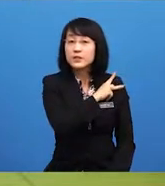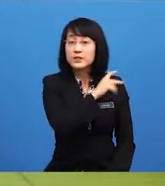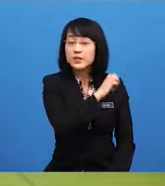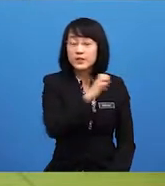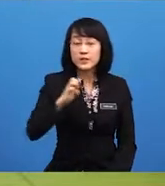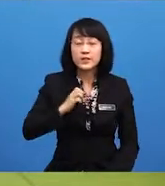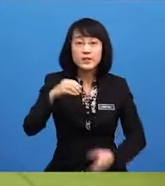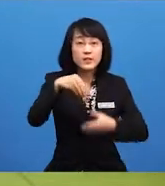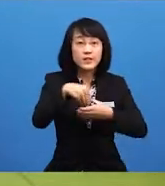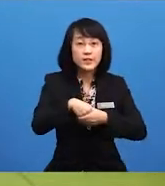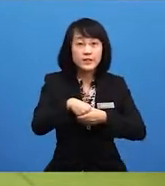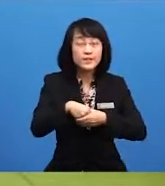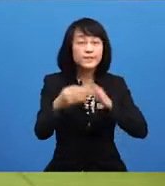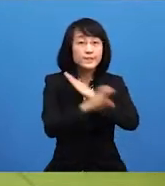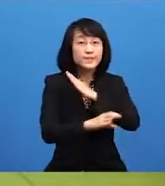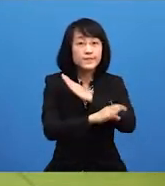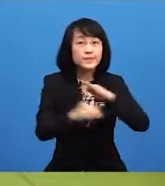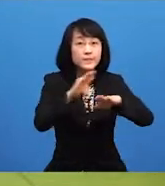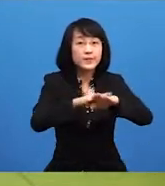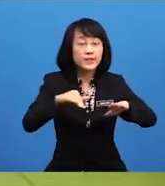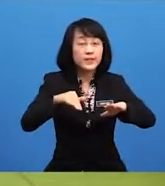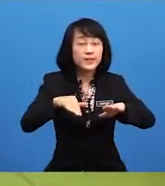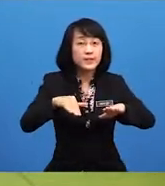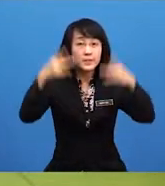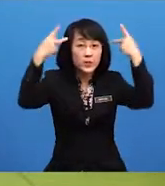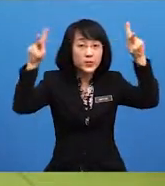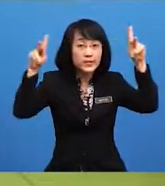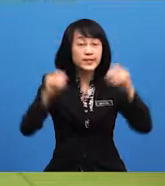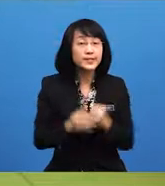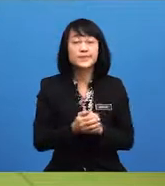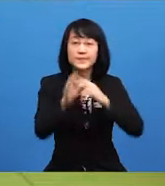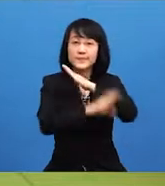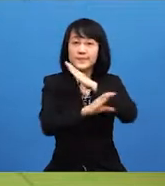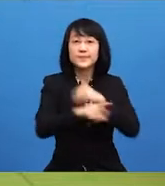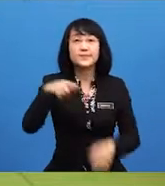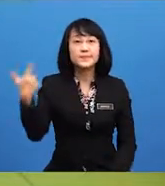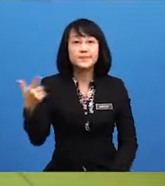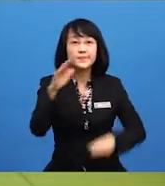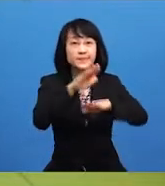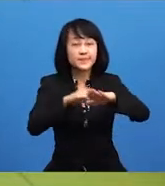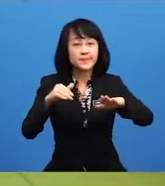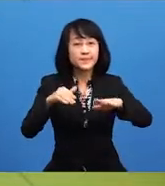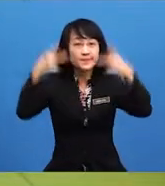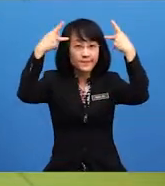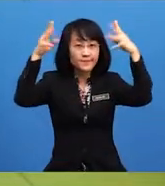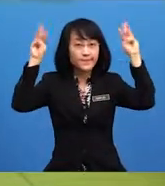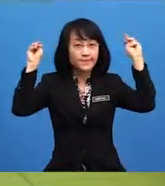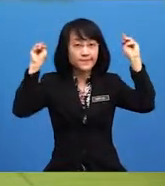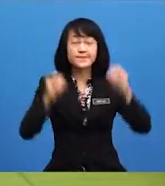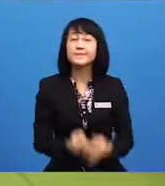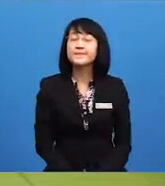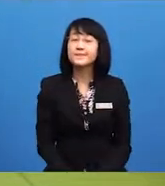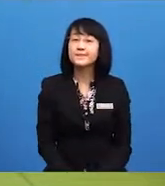negara republik dipanggil presiden manakala negara lain dipanggil sebagai perdana menteri.